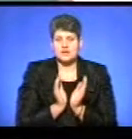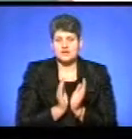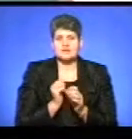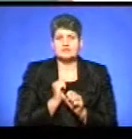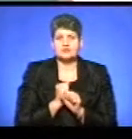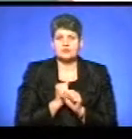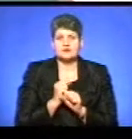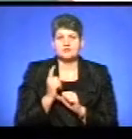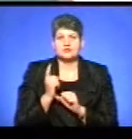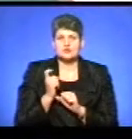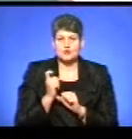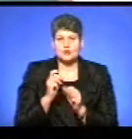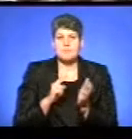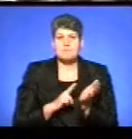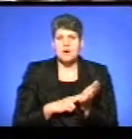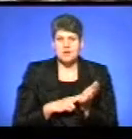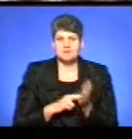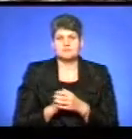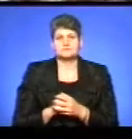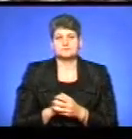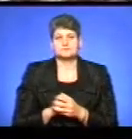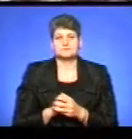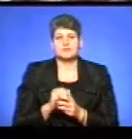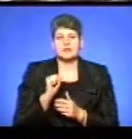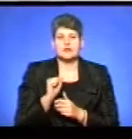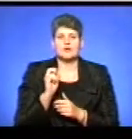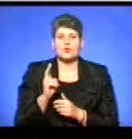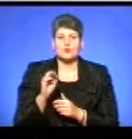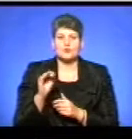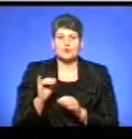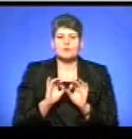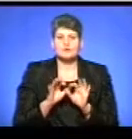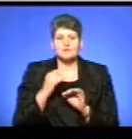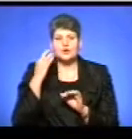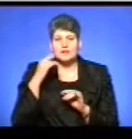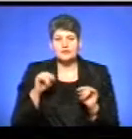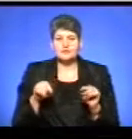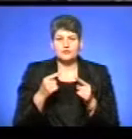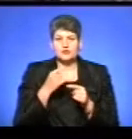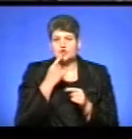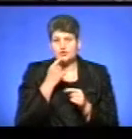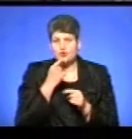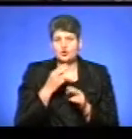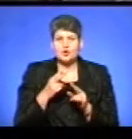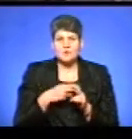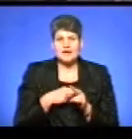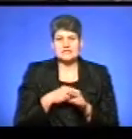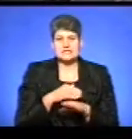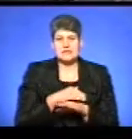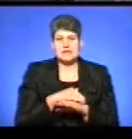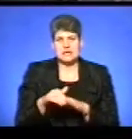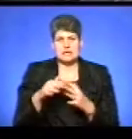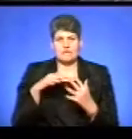зробив 100 марок. Андрій Кокотюха розповідає про ідею створення червоного безлінії фронту.